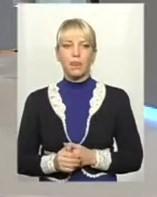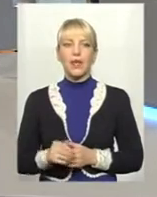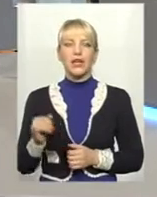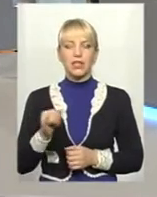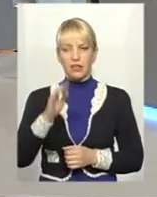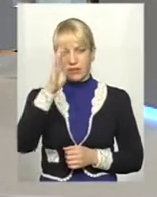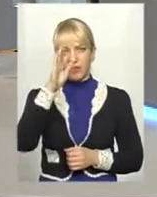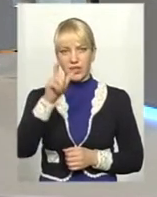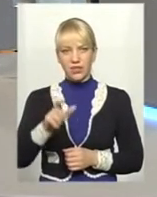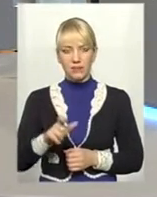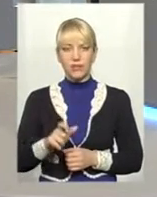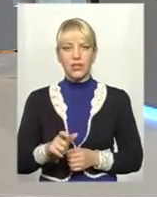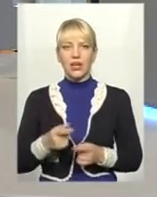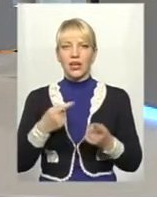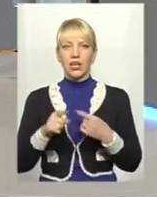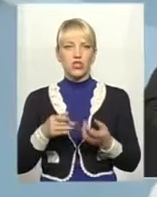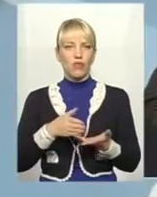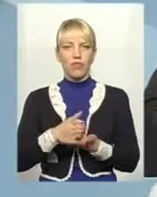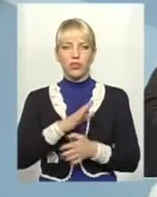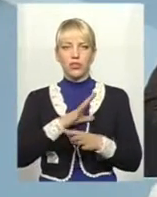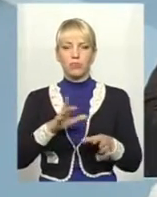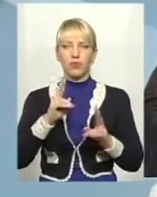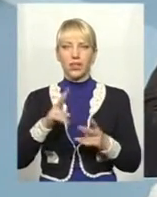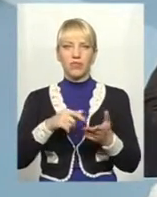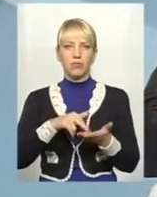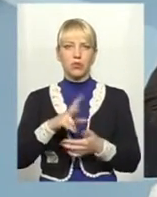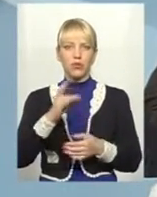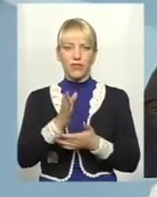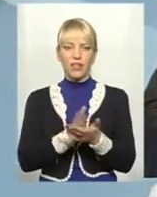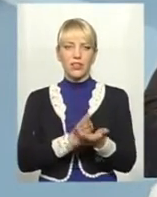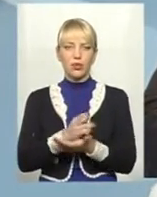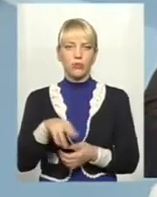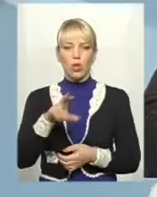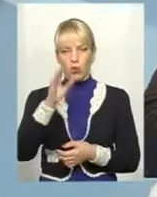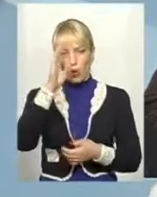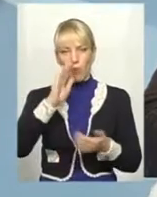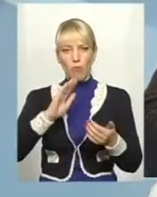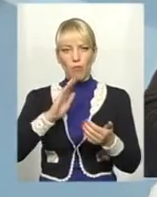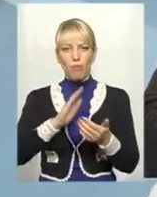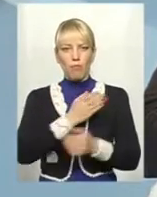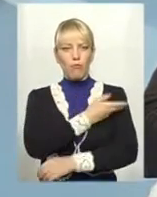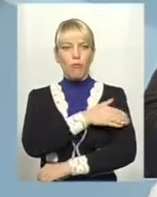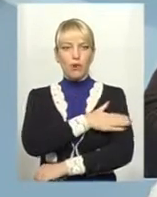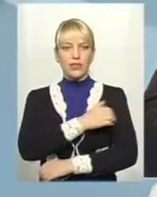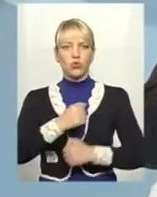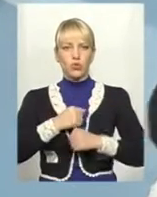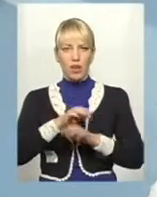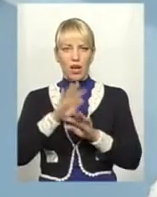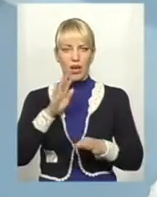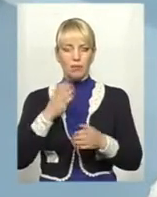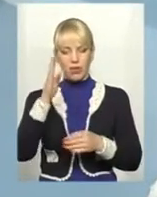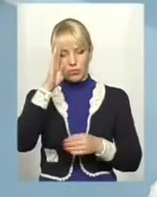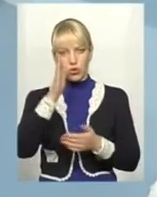він, іншого вихту не було, як він пішов на службу до польської армії. Він відслушив там 10 років, з